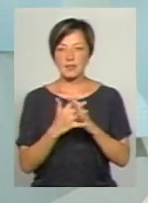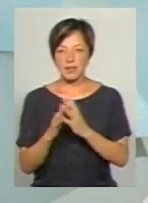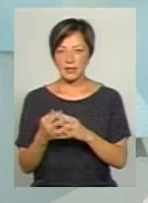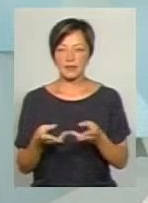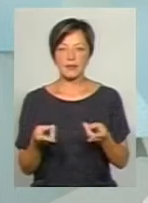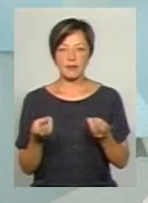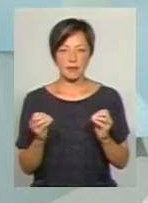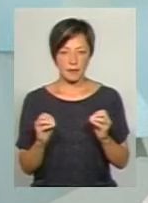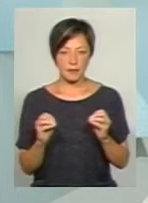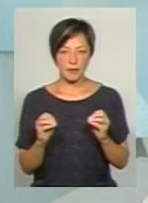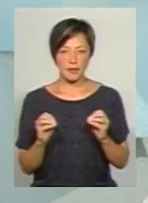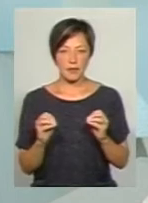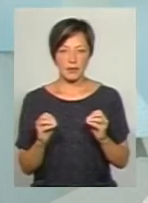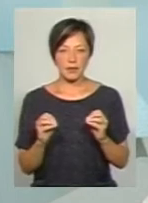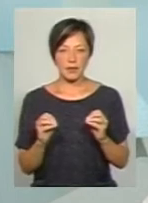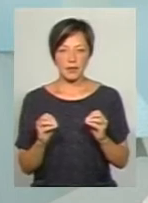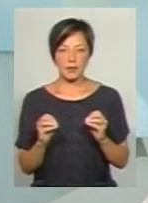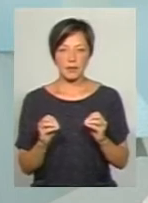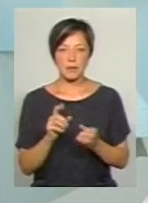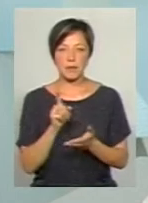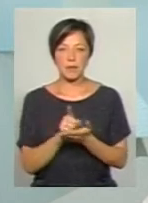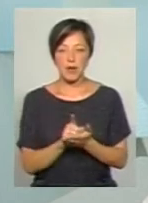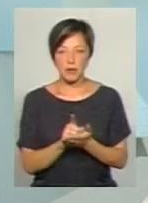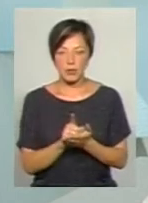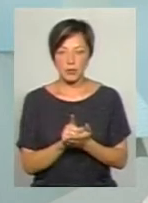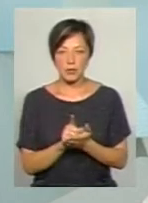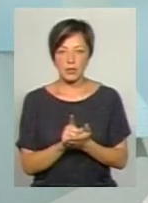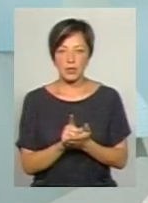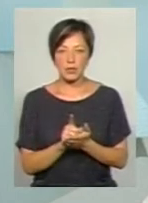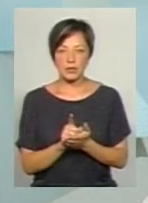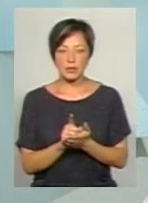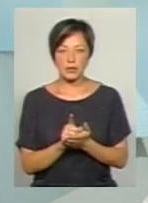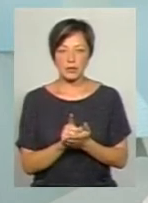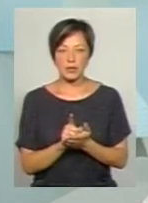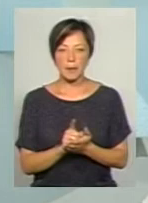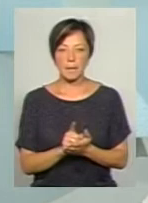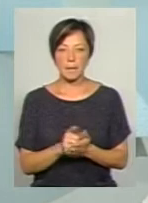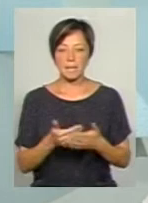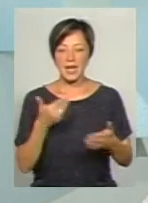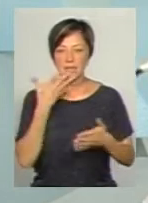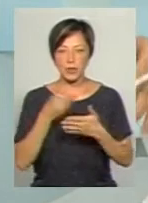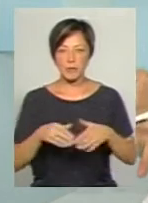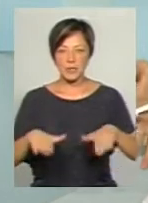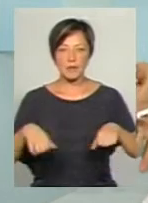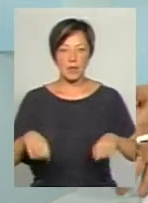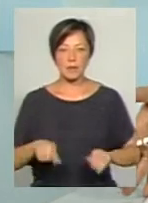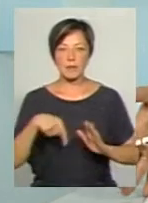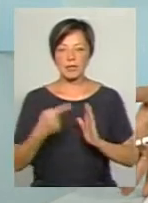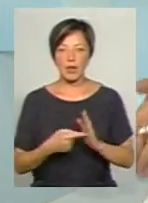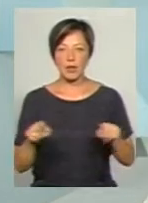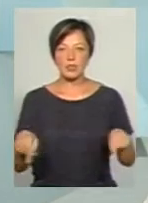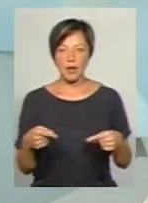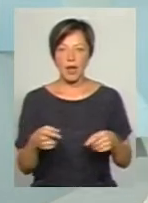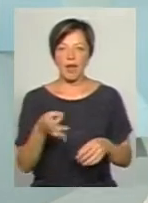будуть забрані ці школи, вони мають ставити перед своєю владою місцевою питання організації